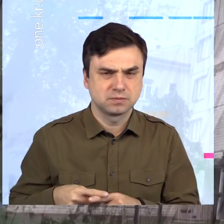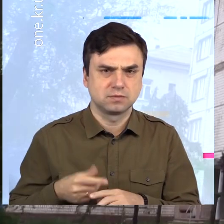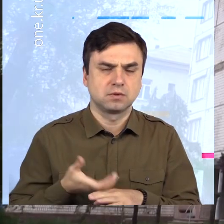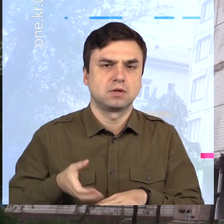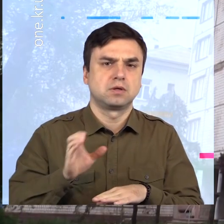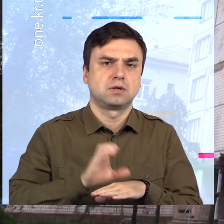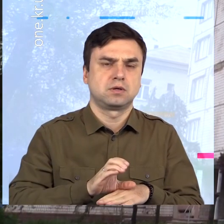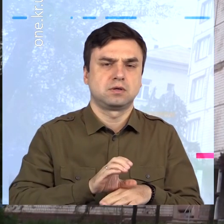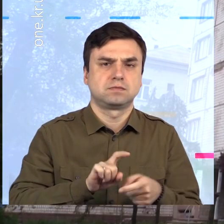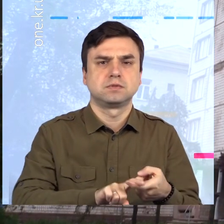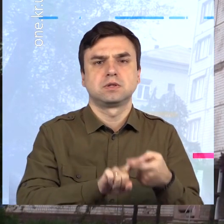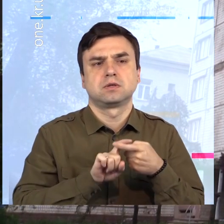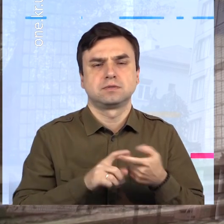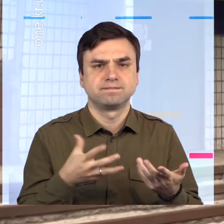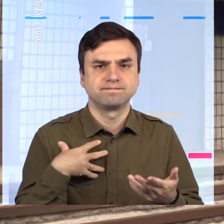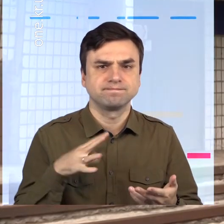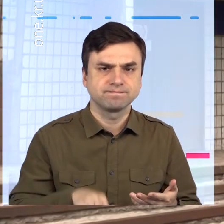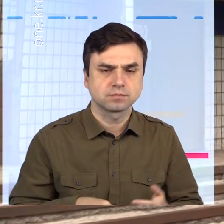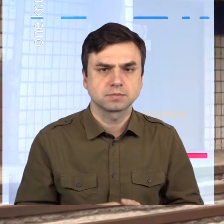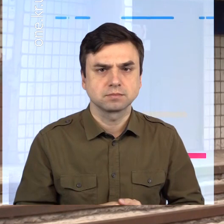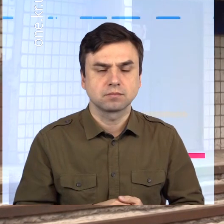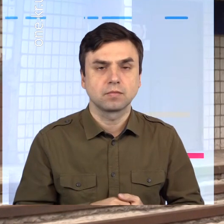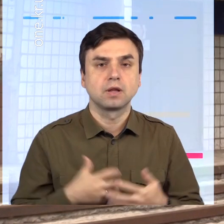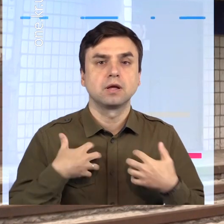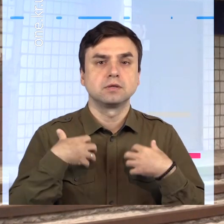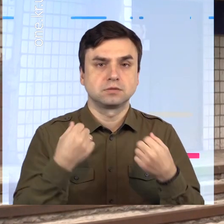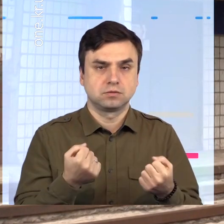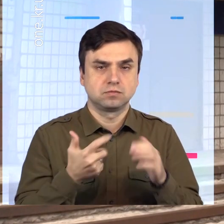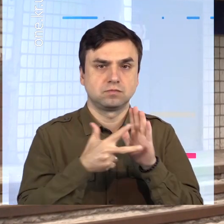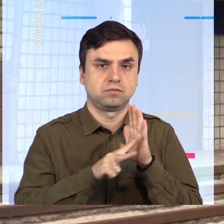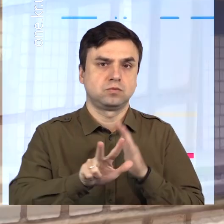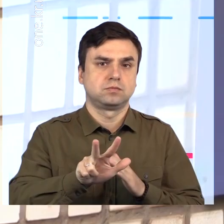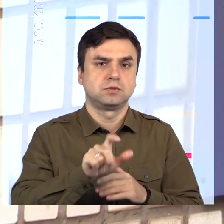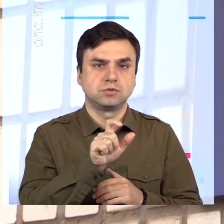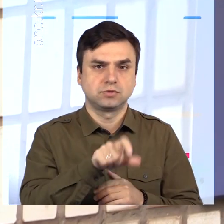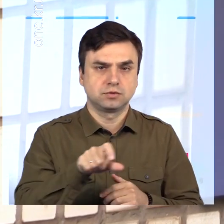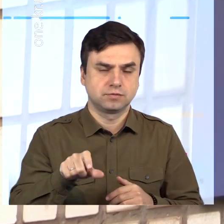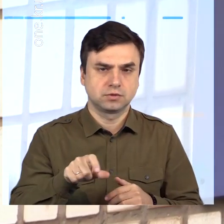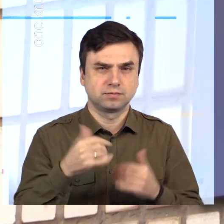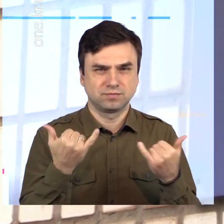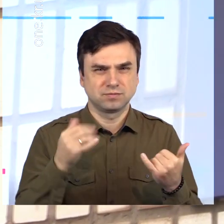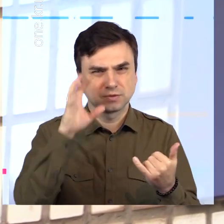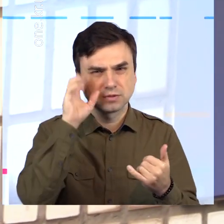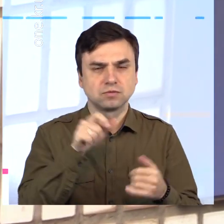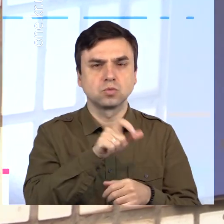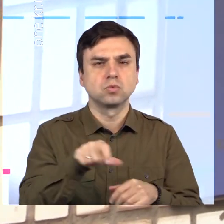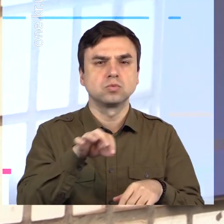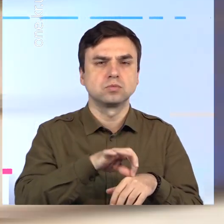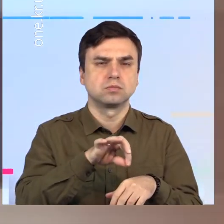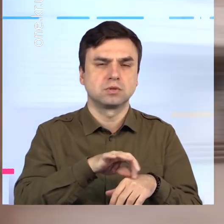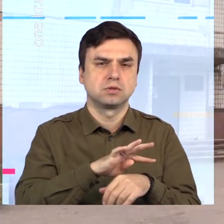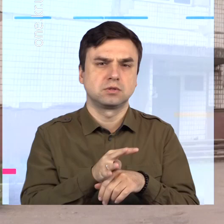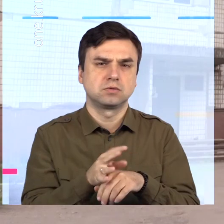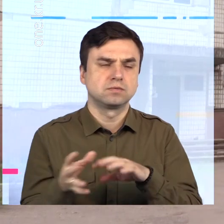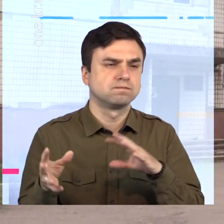обтяжений перебігом хронічних захворювань. Натомість одужали за добу 83 людини. Загалом на сьогодні у нашому